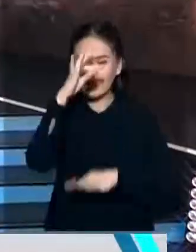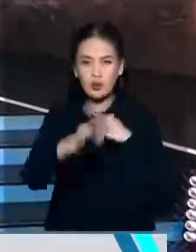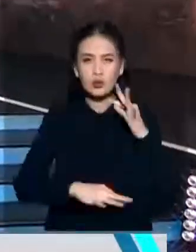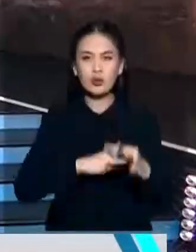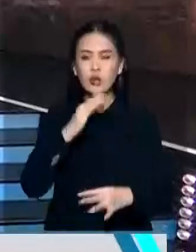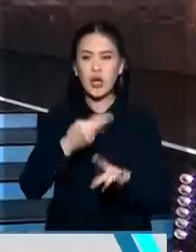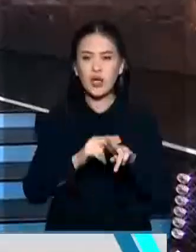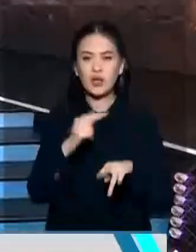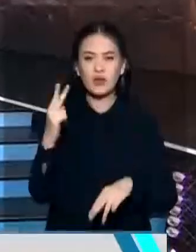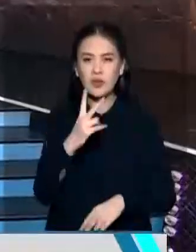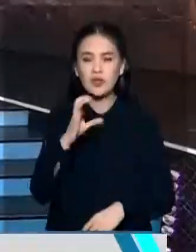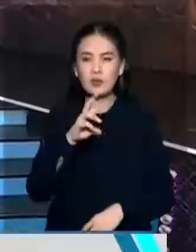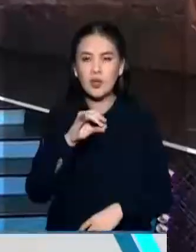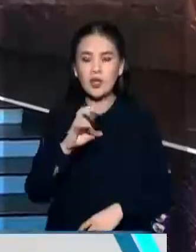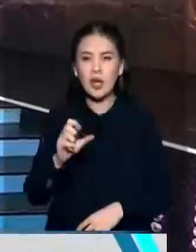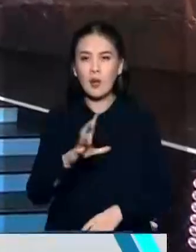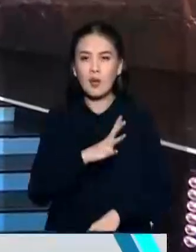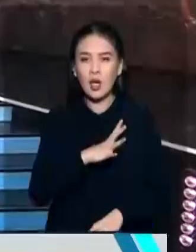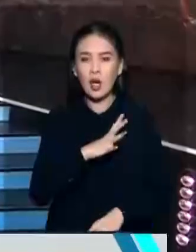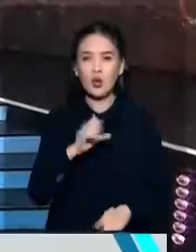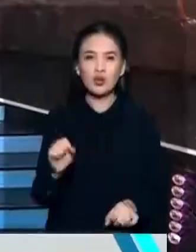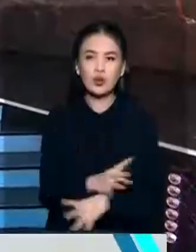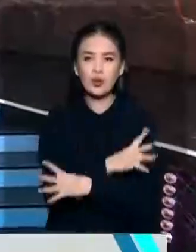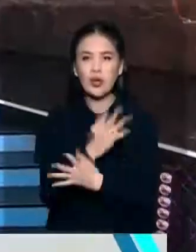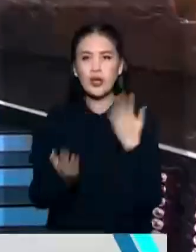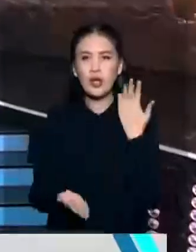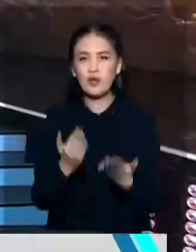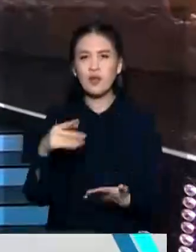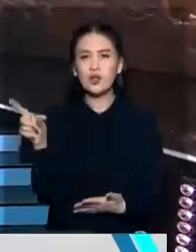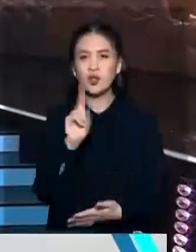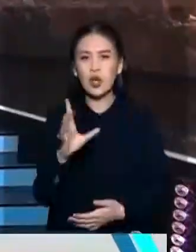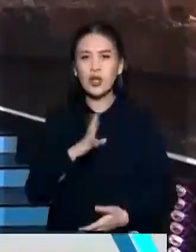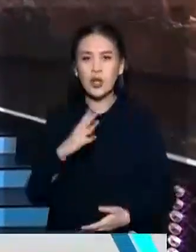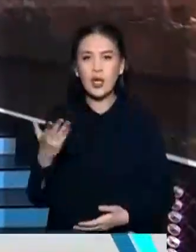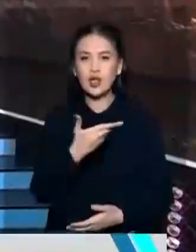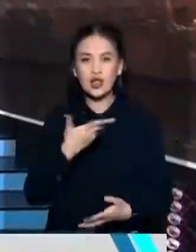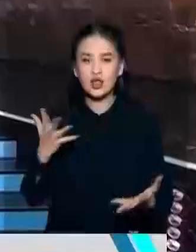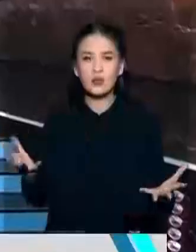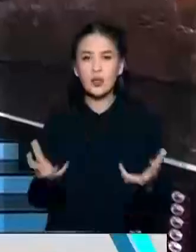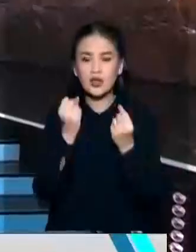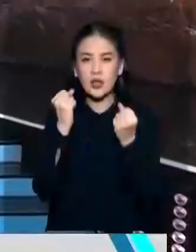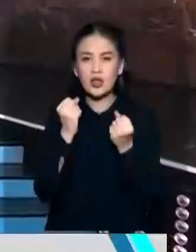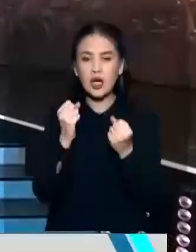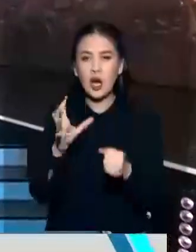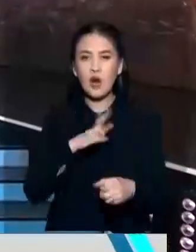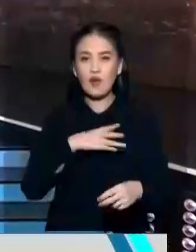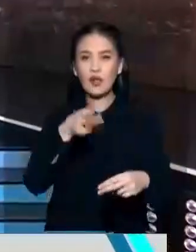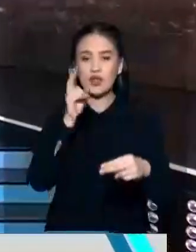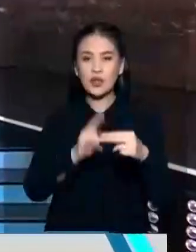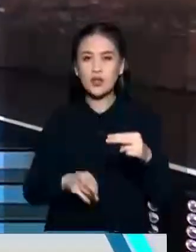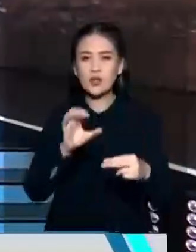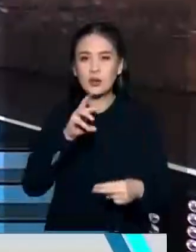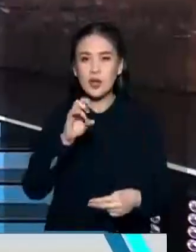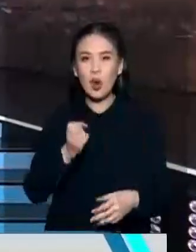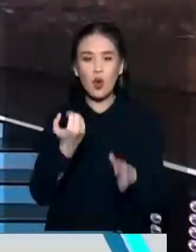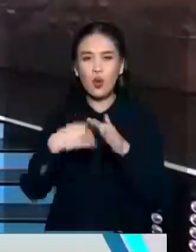в две смены. Удивляло меня, наверное, то, что наши спасатели зачастую после окончания своей смены